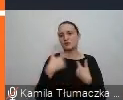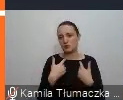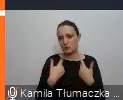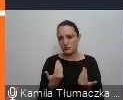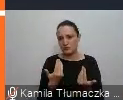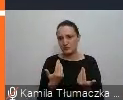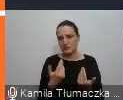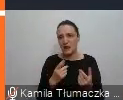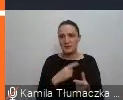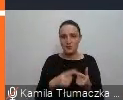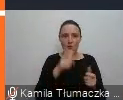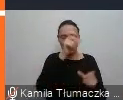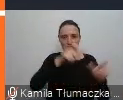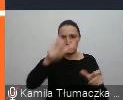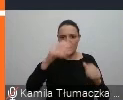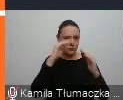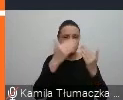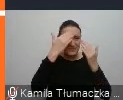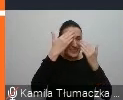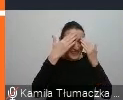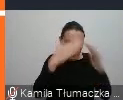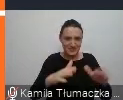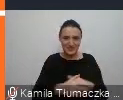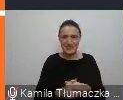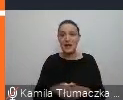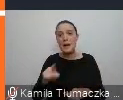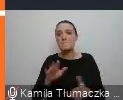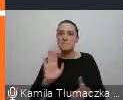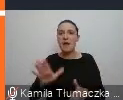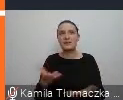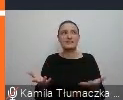osób z autyzmem po prostu nie zna i ma jakieś takie